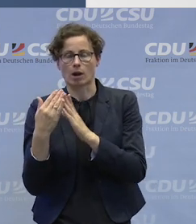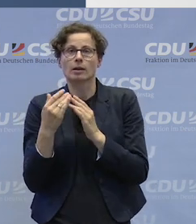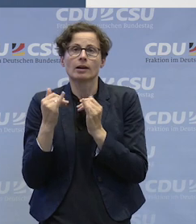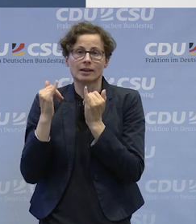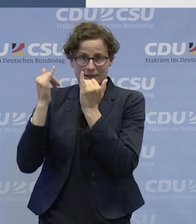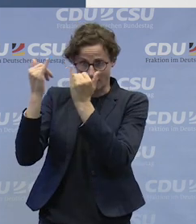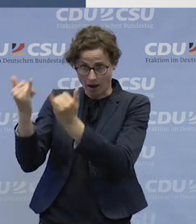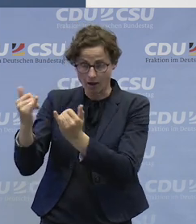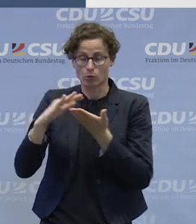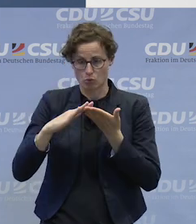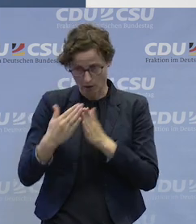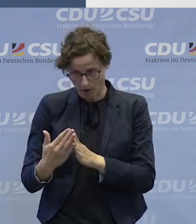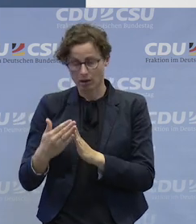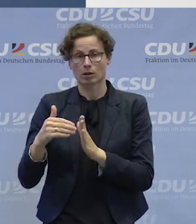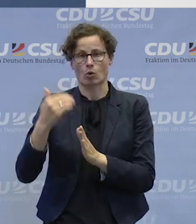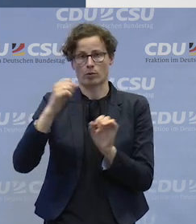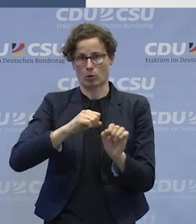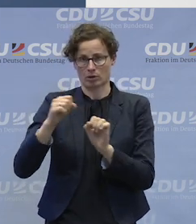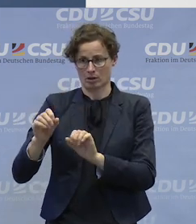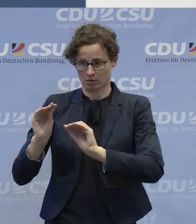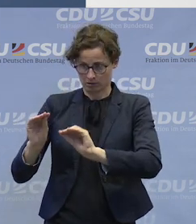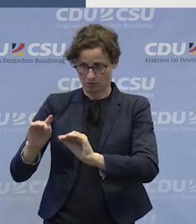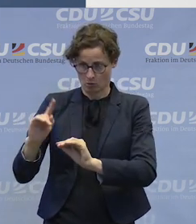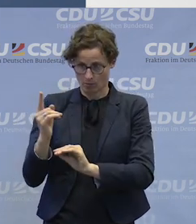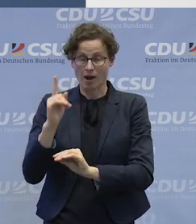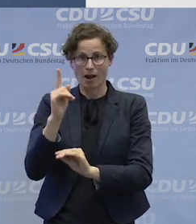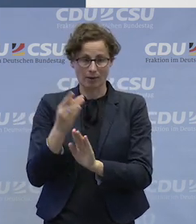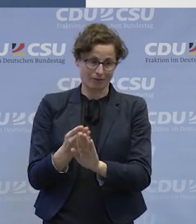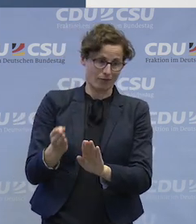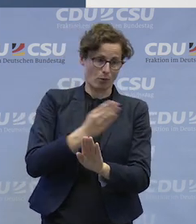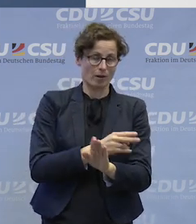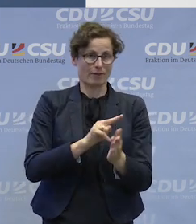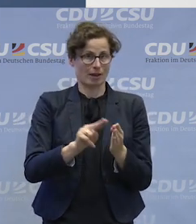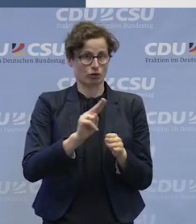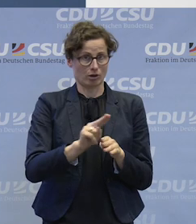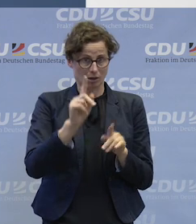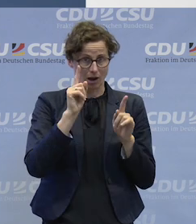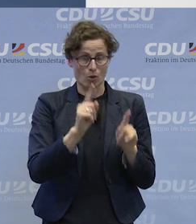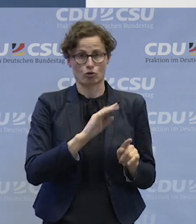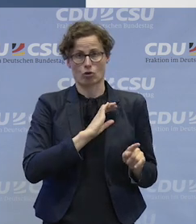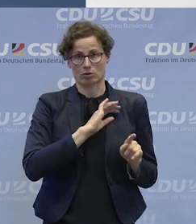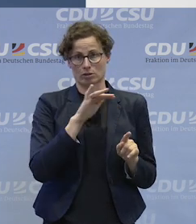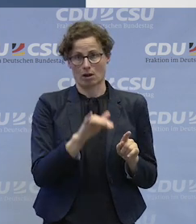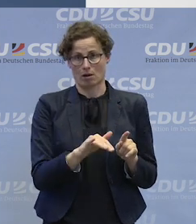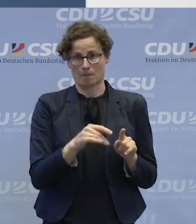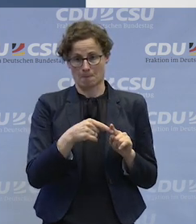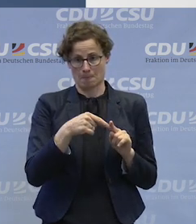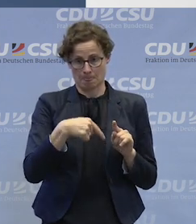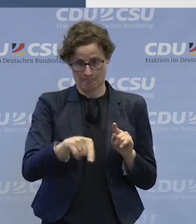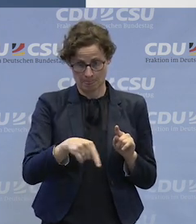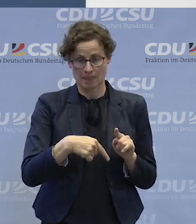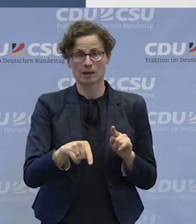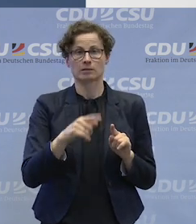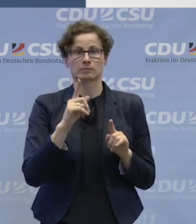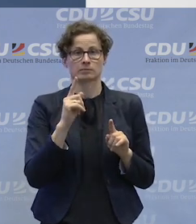Ebene. Die andere ist aber die auch in der Werkstatt selbst. Wir werden auf kurz oder lang in einem Standort Deutschland